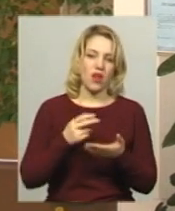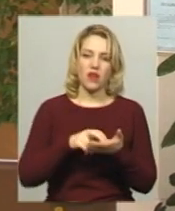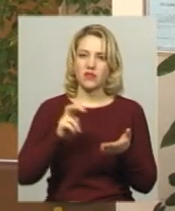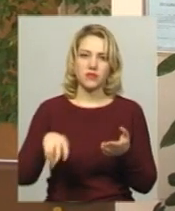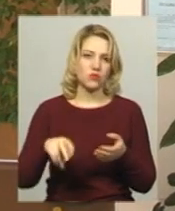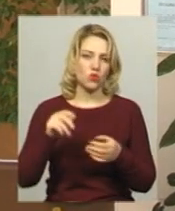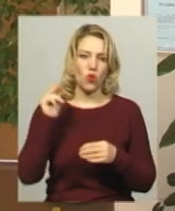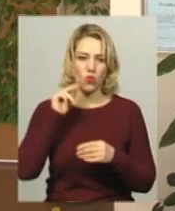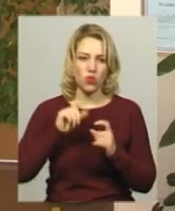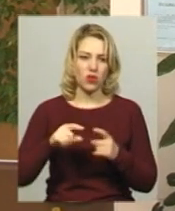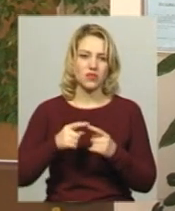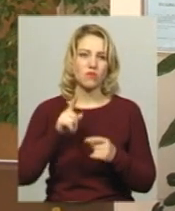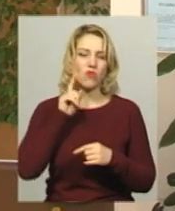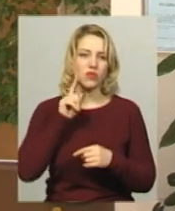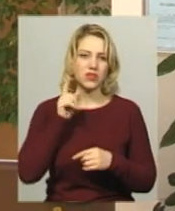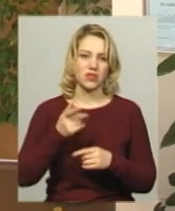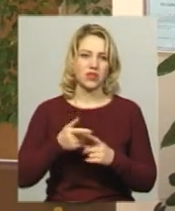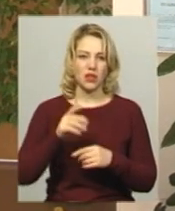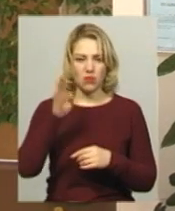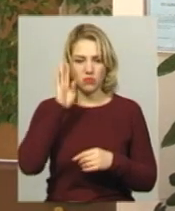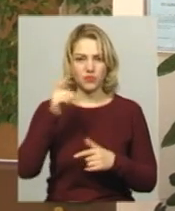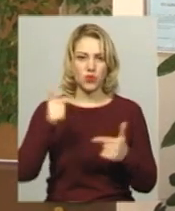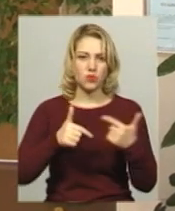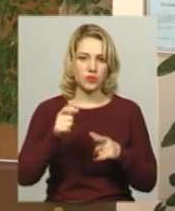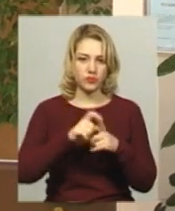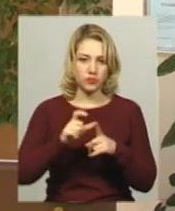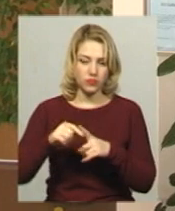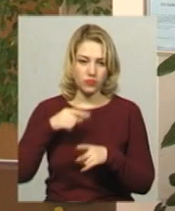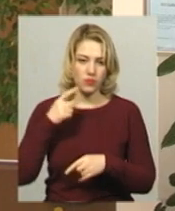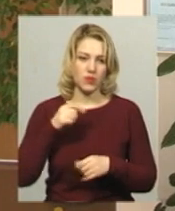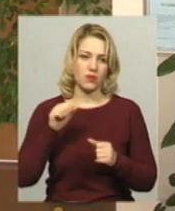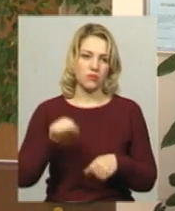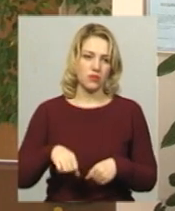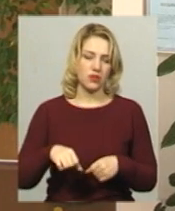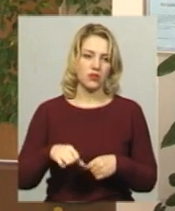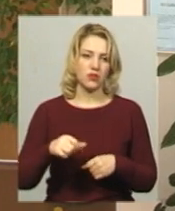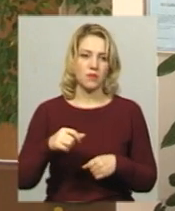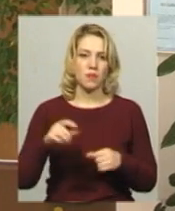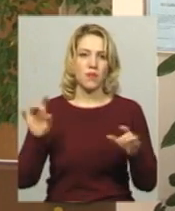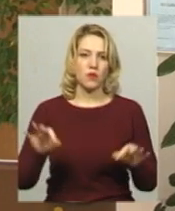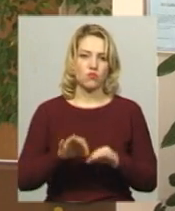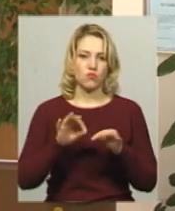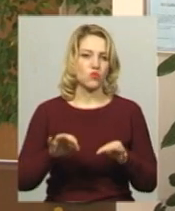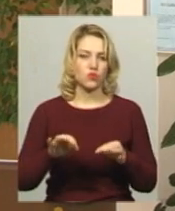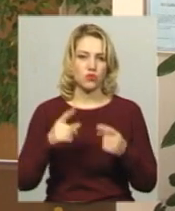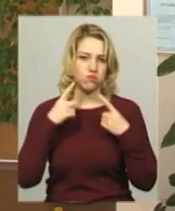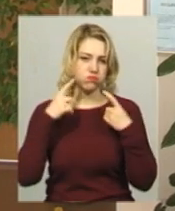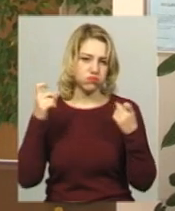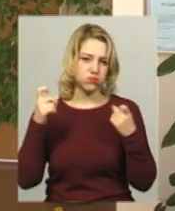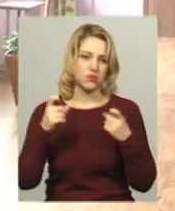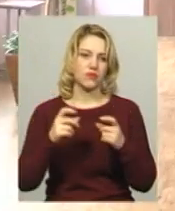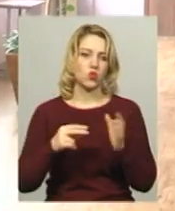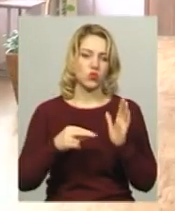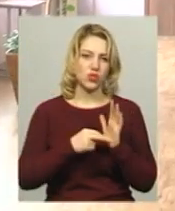дозволяє сьогодні молодий підліток, він вживав нацензурні слова, міг включити гучну музику на уроці зі слів